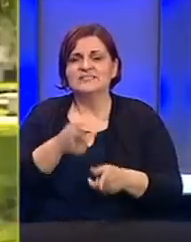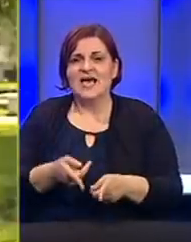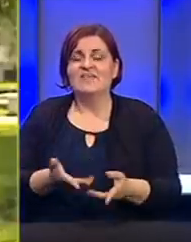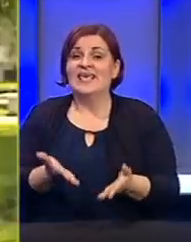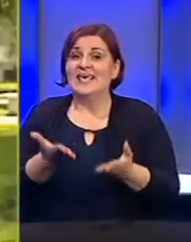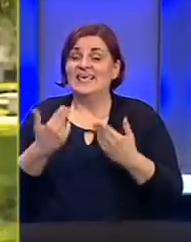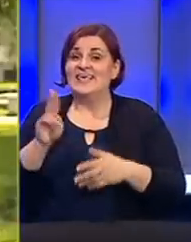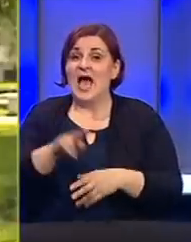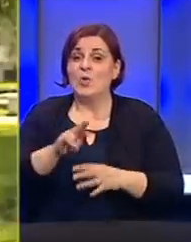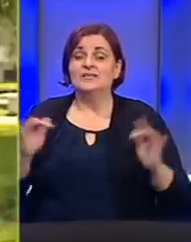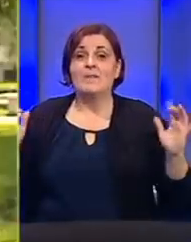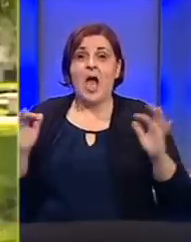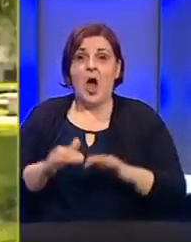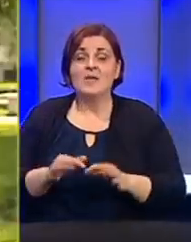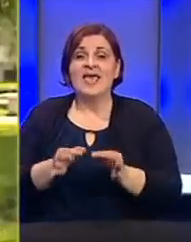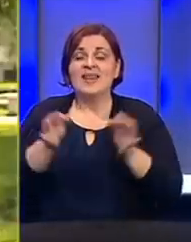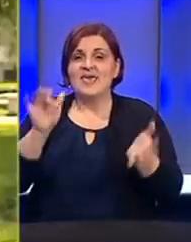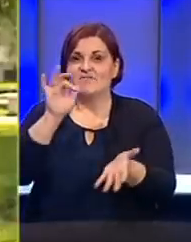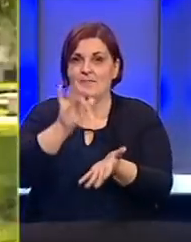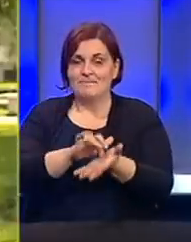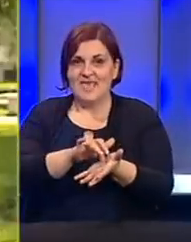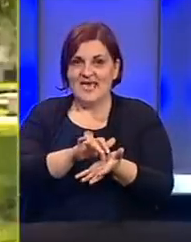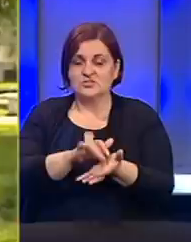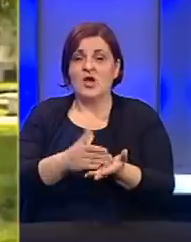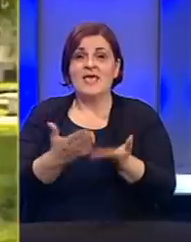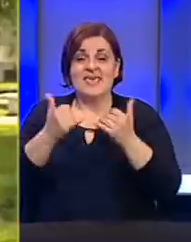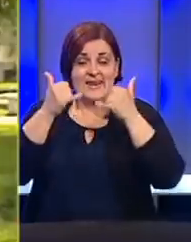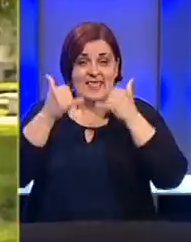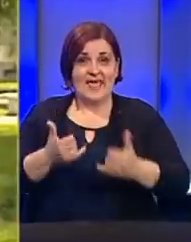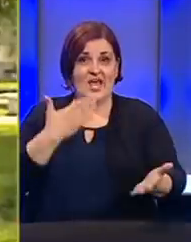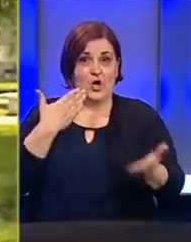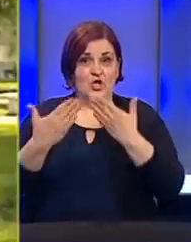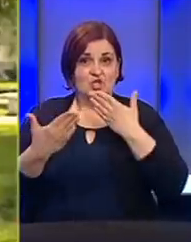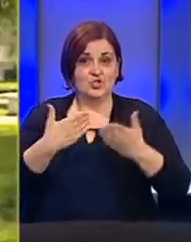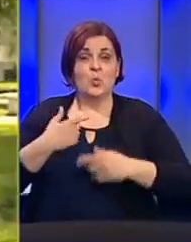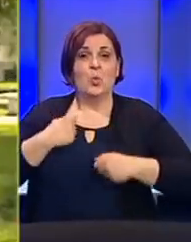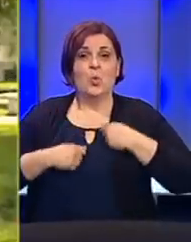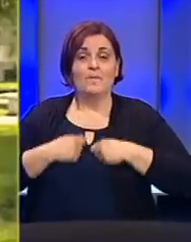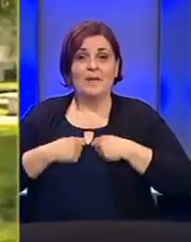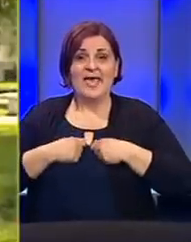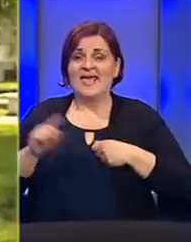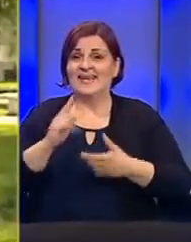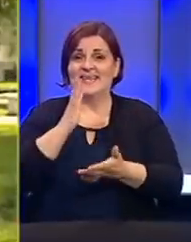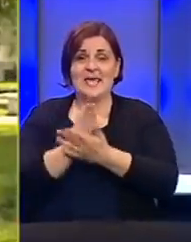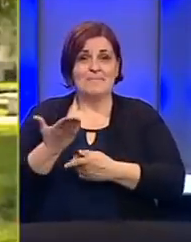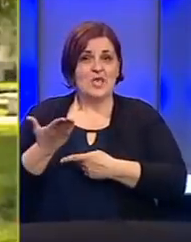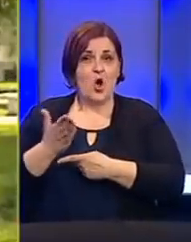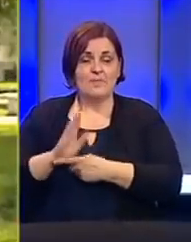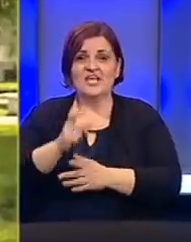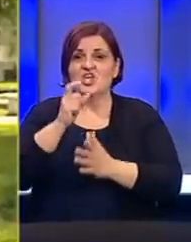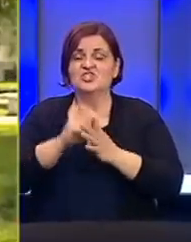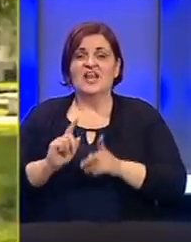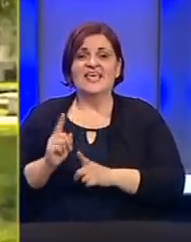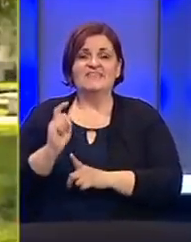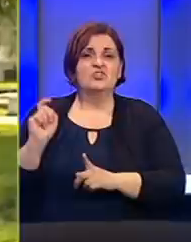uprkos zabrani okupljanja na javnom mjestu. Inače, na današnjoj sjednici u Banja Luci nije bio prisutan član